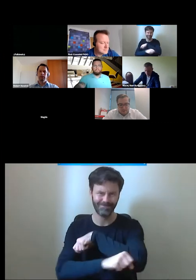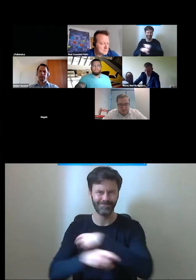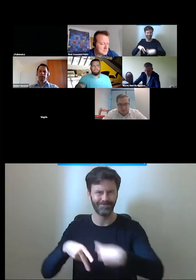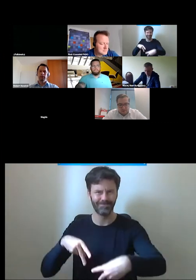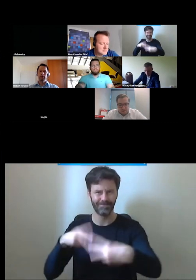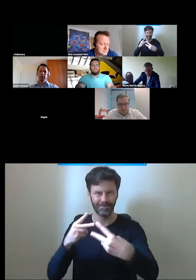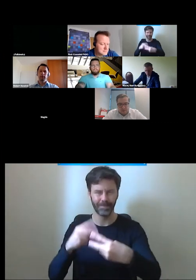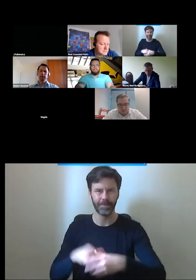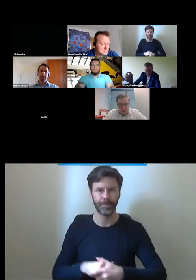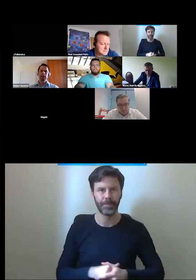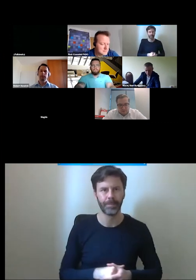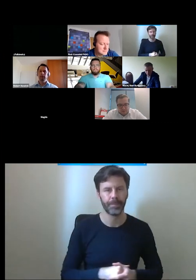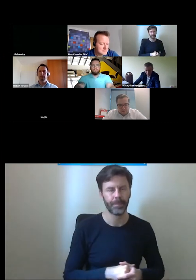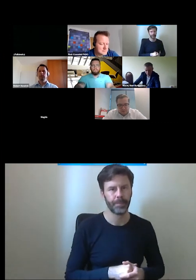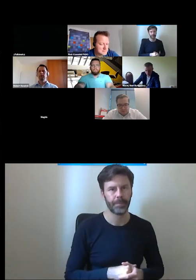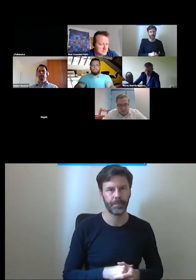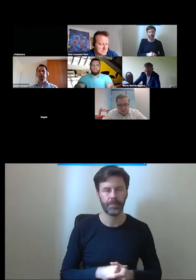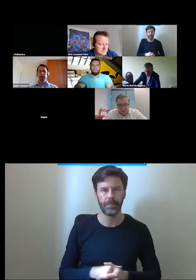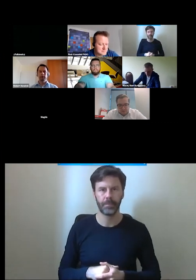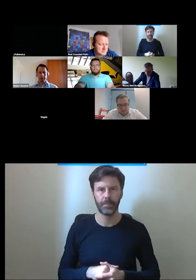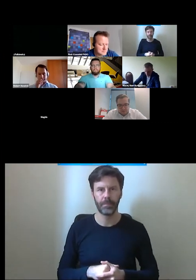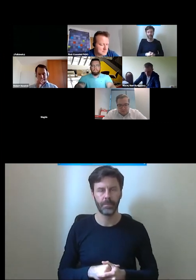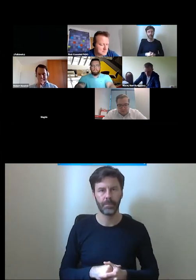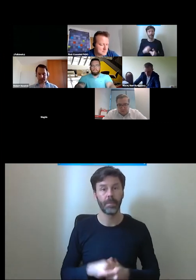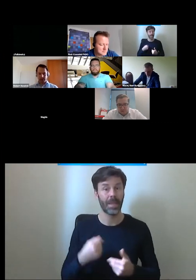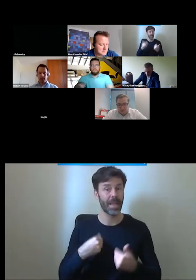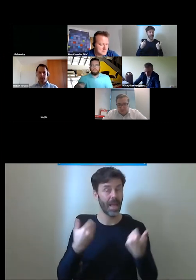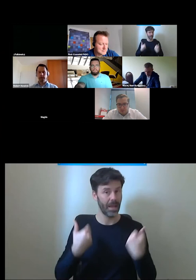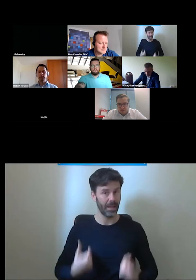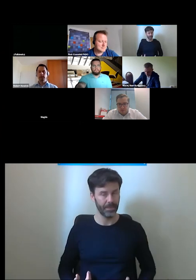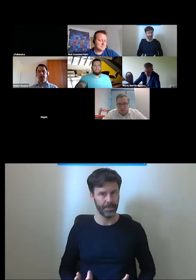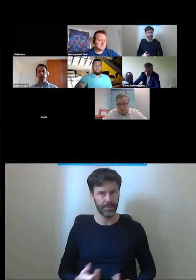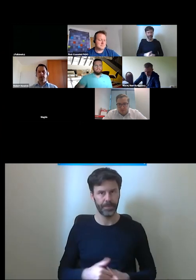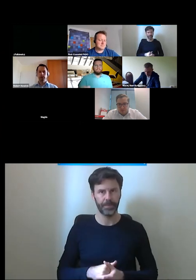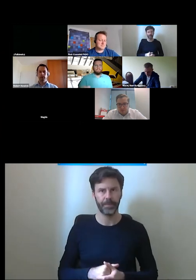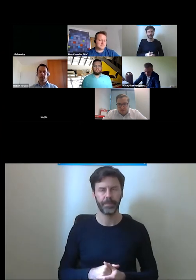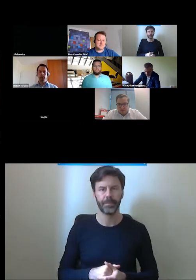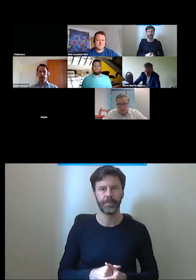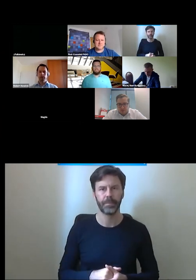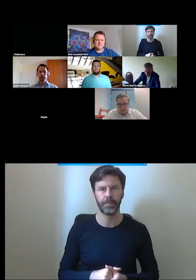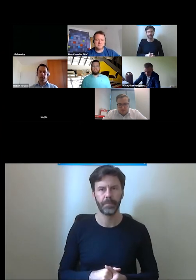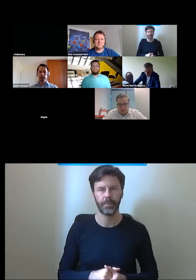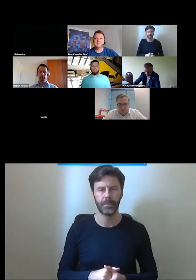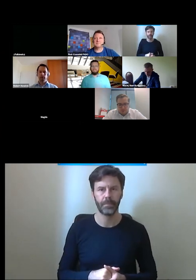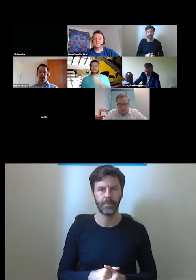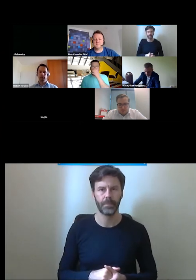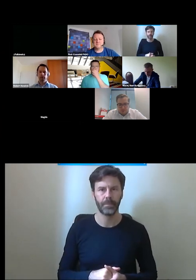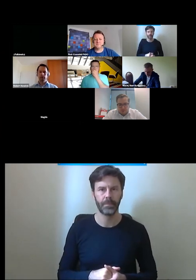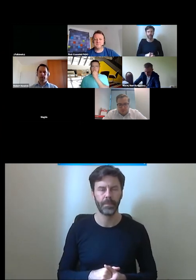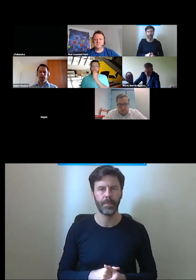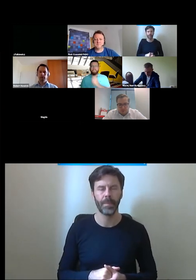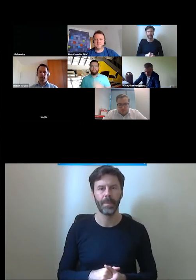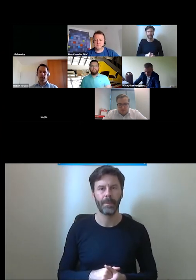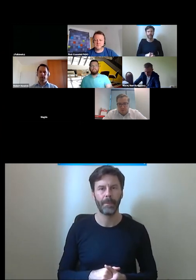cyfrowe jakoś nas nie odhumanizują. Jeżeli chodzi o moją osobę, to też z częścią z Państwa miałem już przyjemność współpracować albo